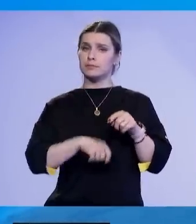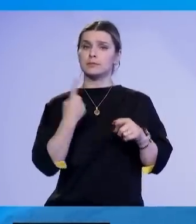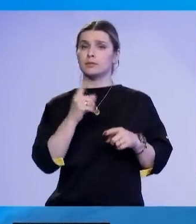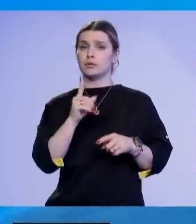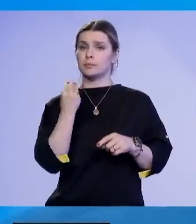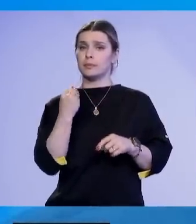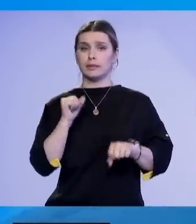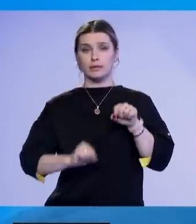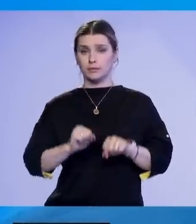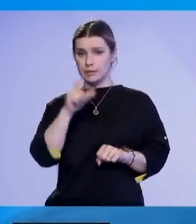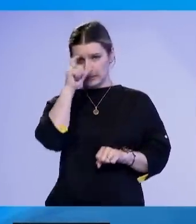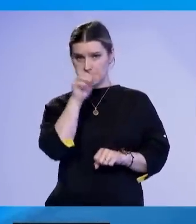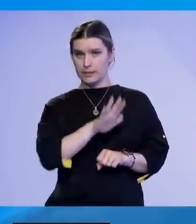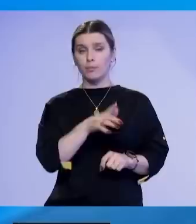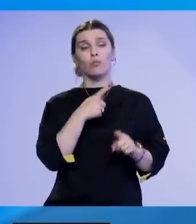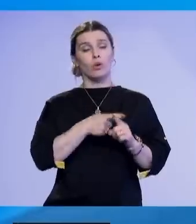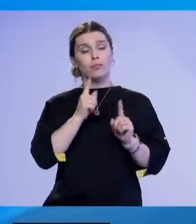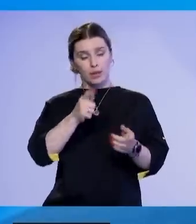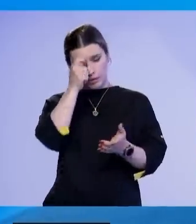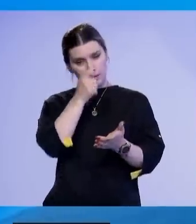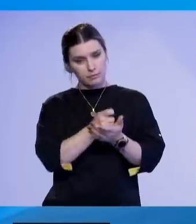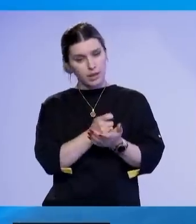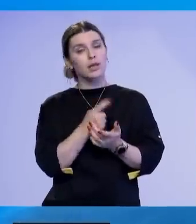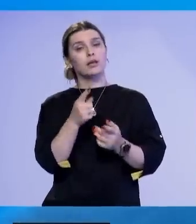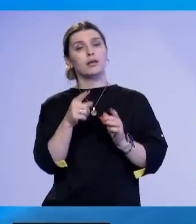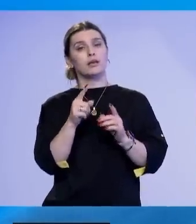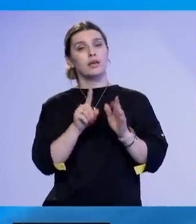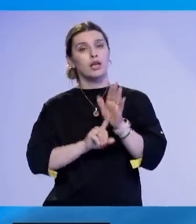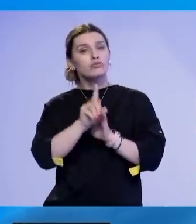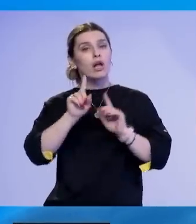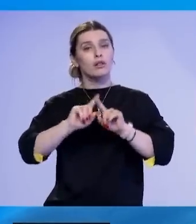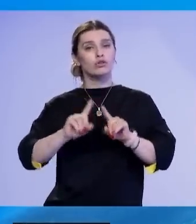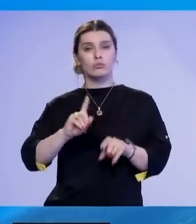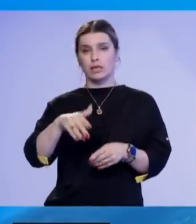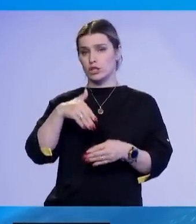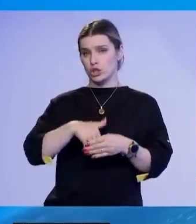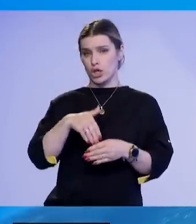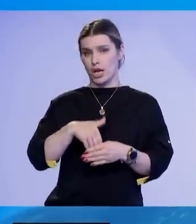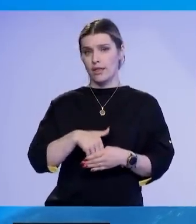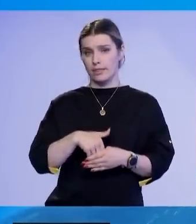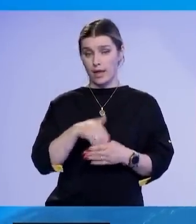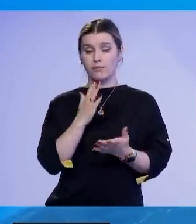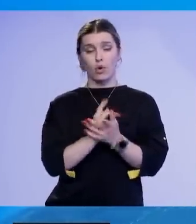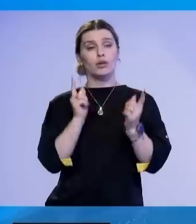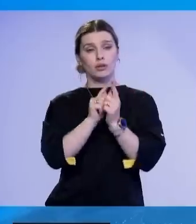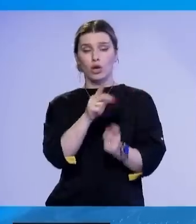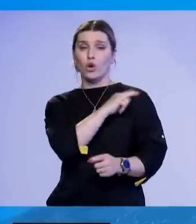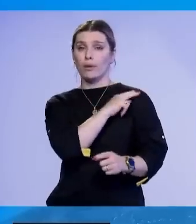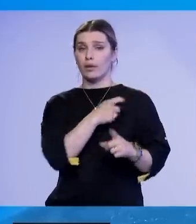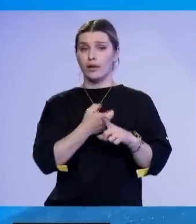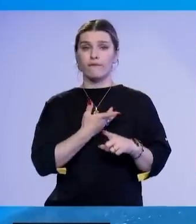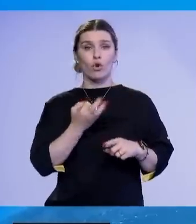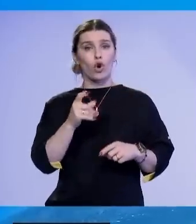që të respektohën rezultatet e zgjedjeve. Sarazin është të takuar dhe me komandantin e këforit Angelo Mikele